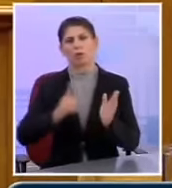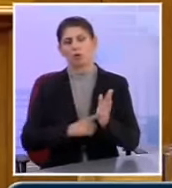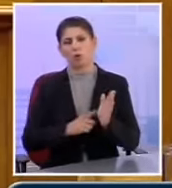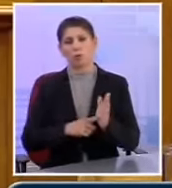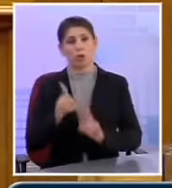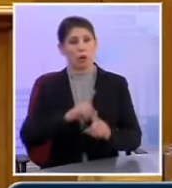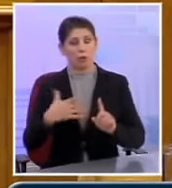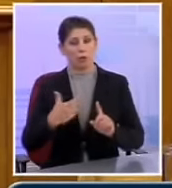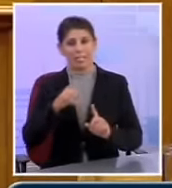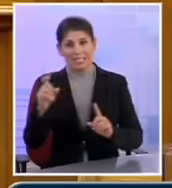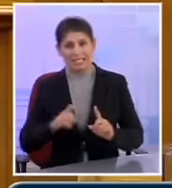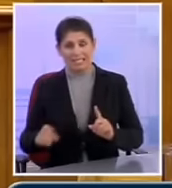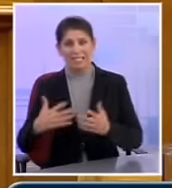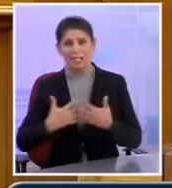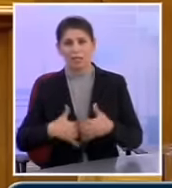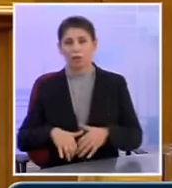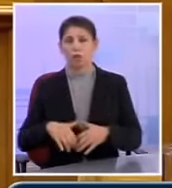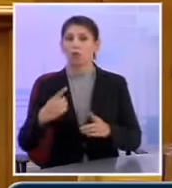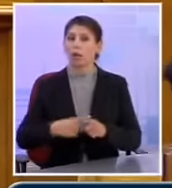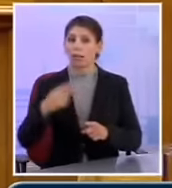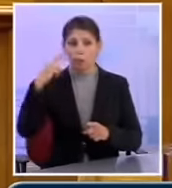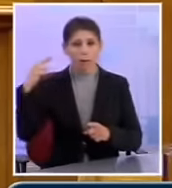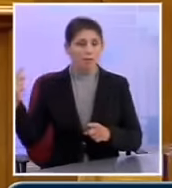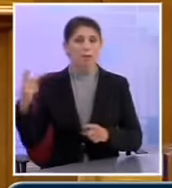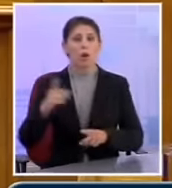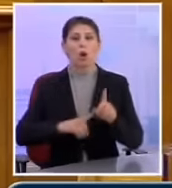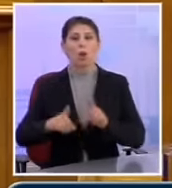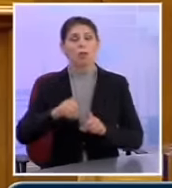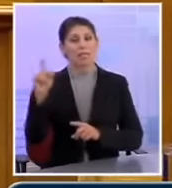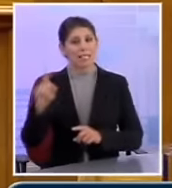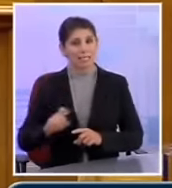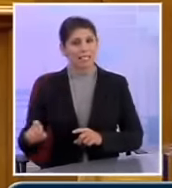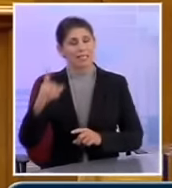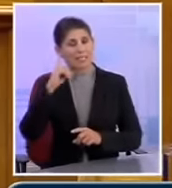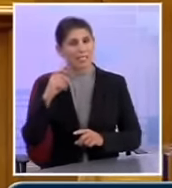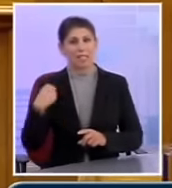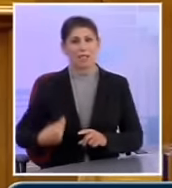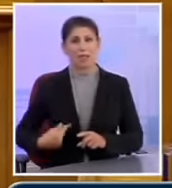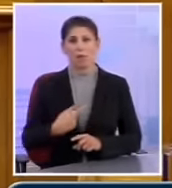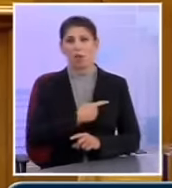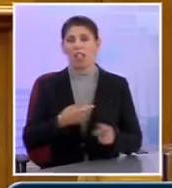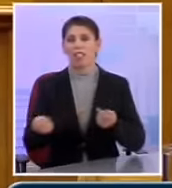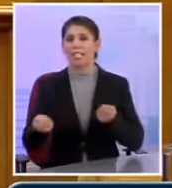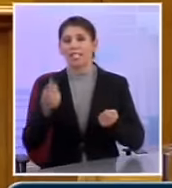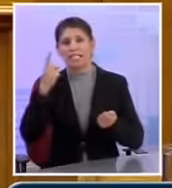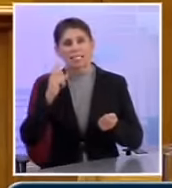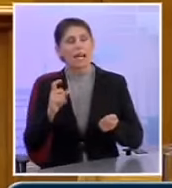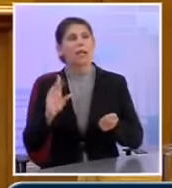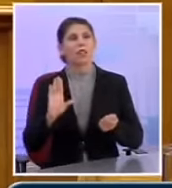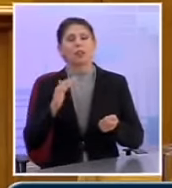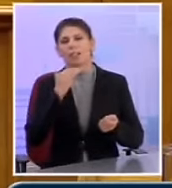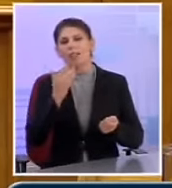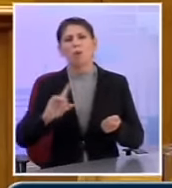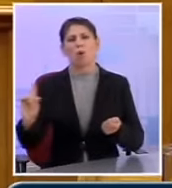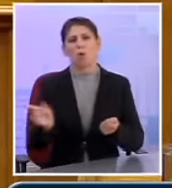Όποιος έχει ζήσει και έχει λειτουργήσει το ελληνικό πανεπιστήμιο όποιος έχει ζήσει και ξέρει τη δημόσια διοίκηση ξέρει ότι δεν μπορούν να